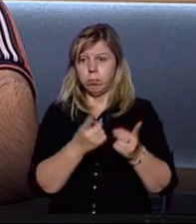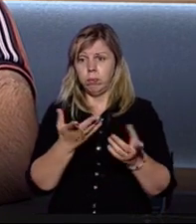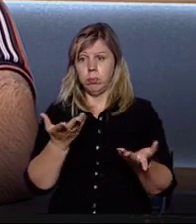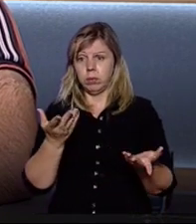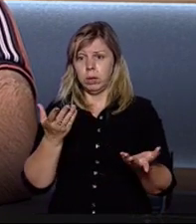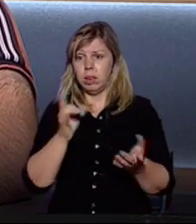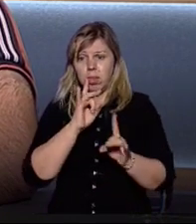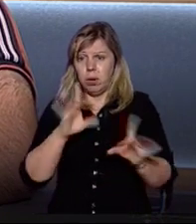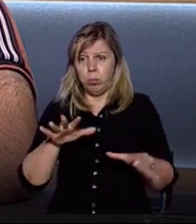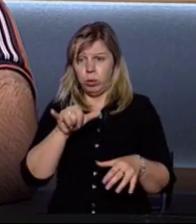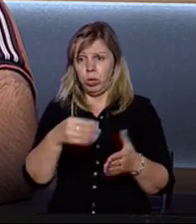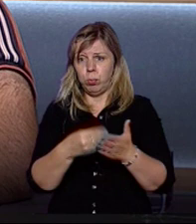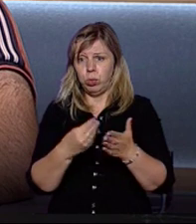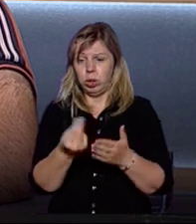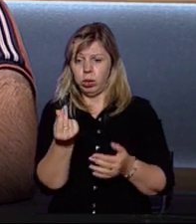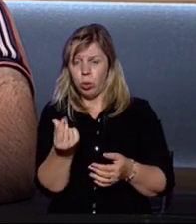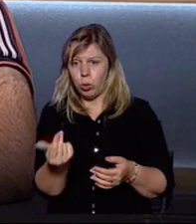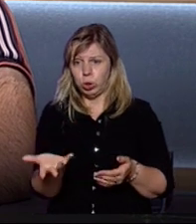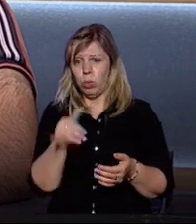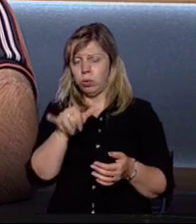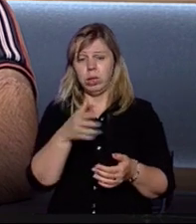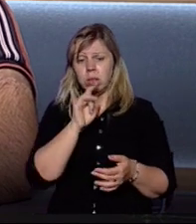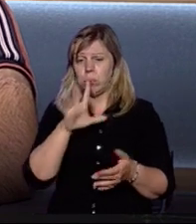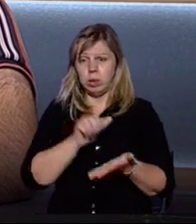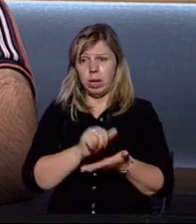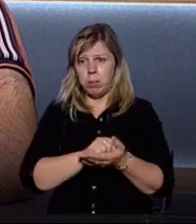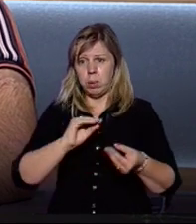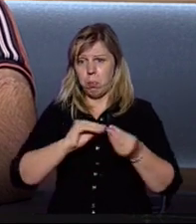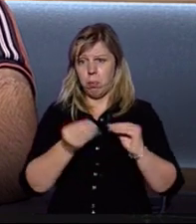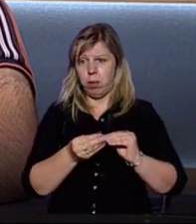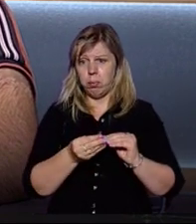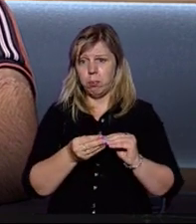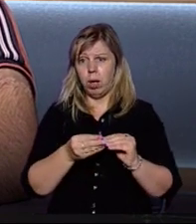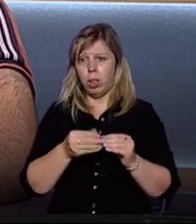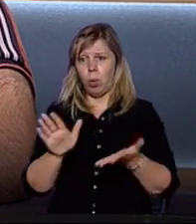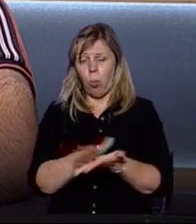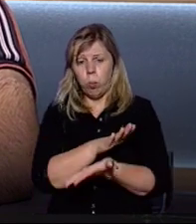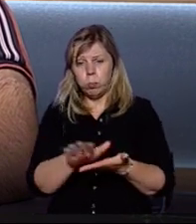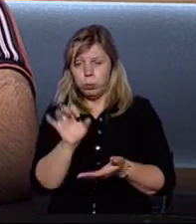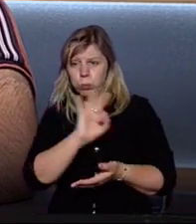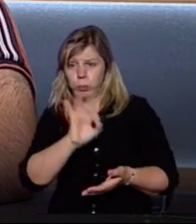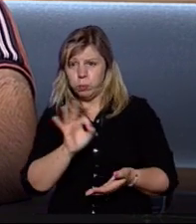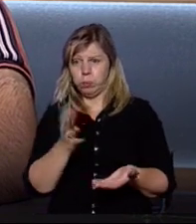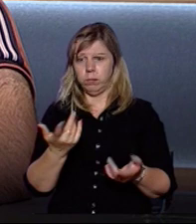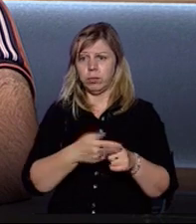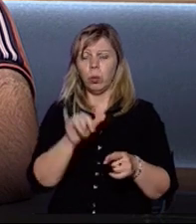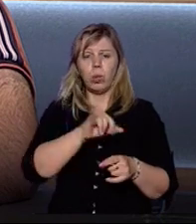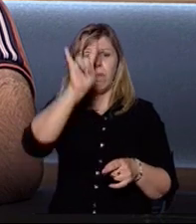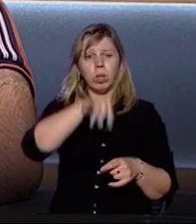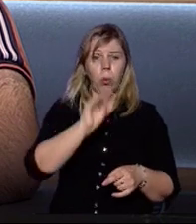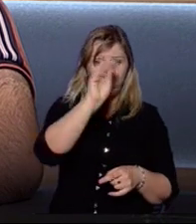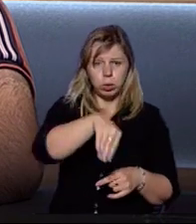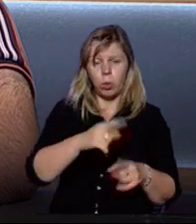структури, але не буде бюджетних коштів. Вони не будуть займатися проблемами убиральні, де поставити вікно, де